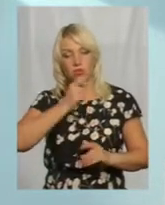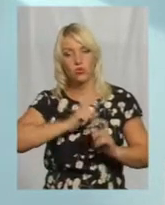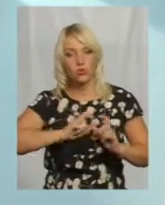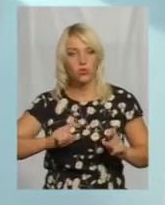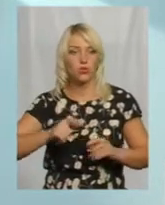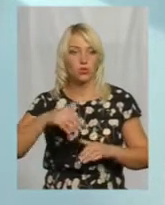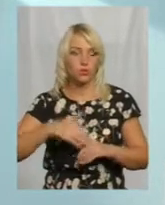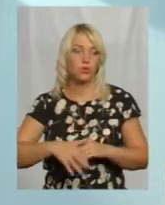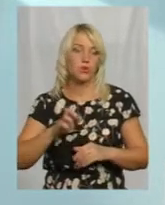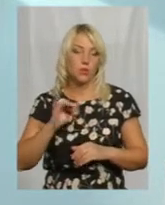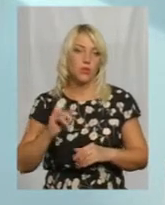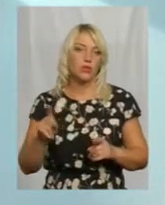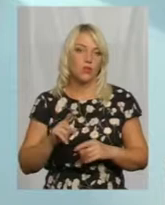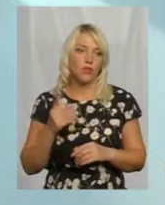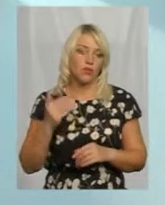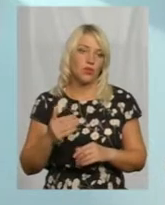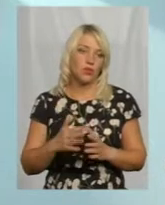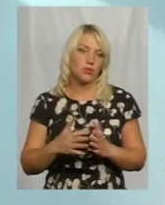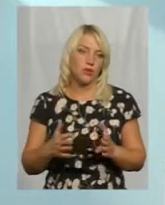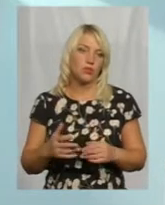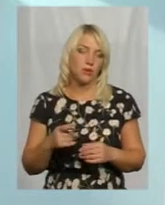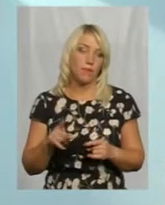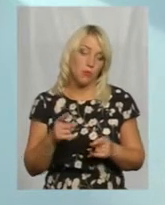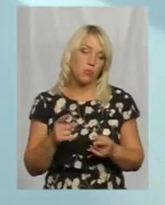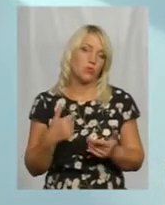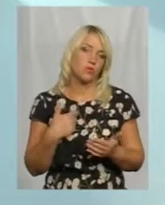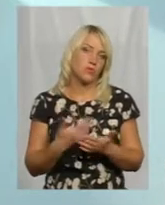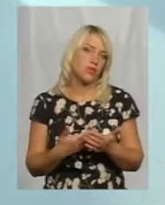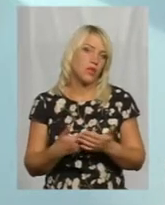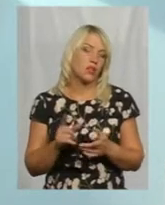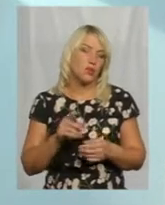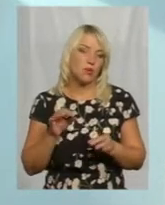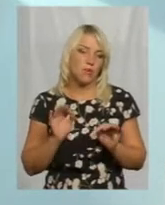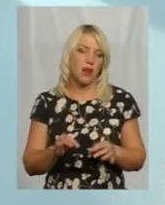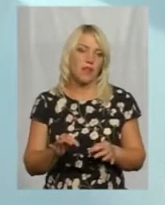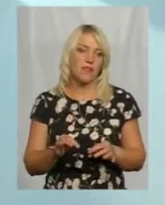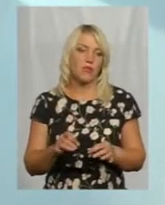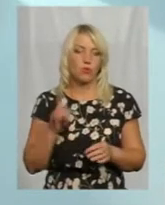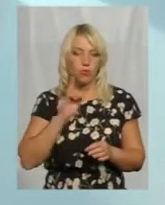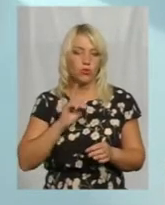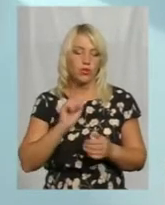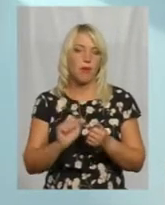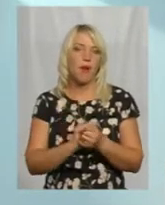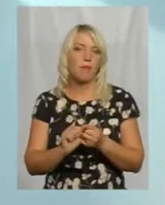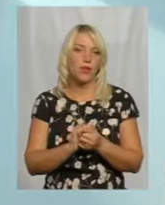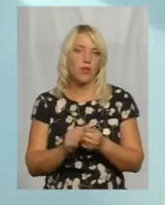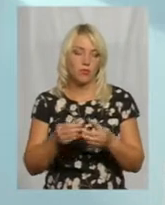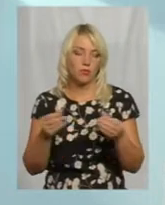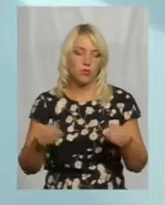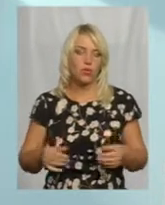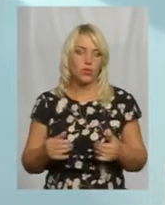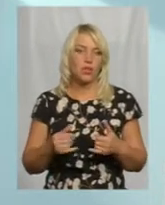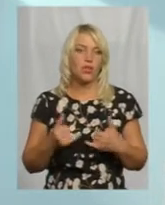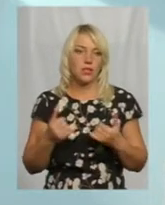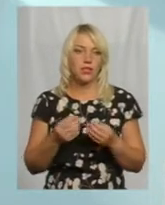то вони, зрозуміло, б більше були за електронні. Тому стоїть питання саме за електронні підручники, поки що рекомендується, для десятих класів, що